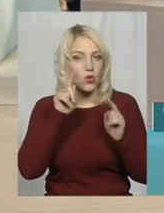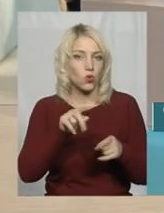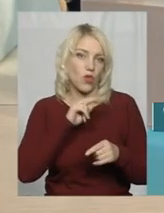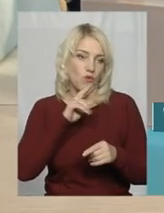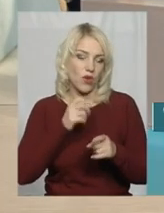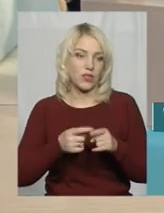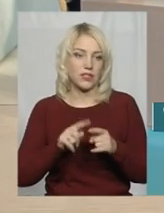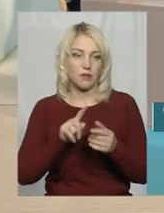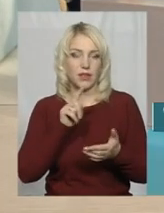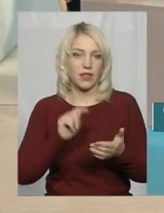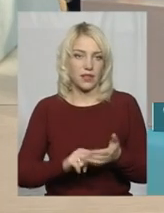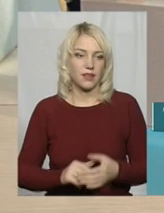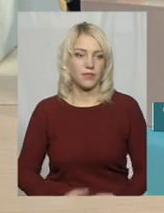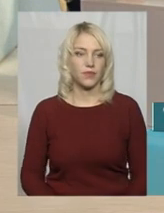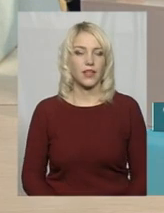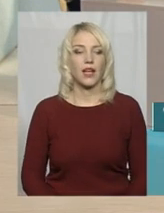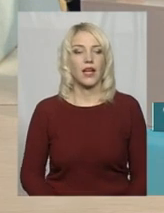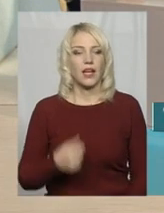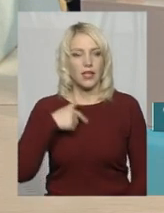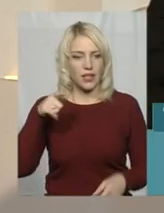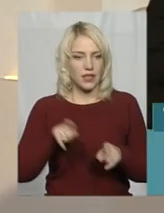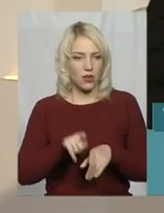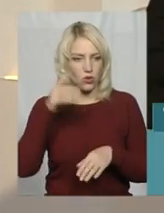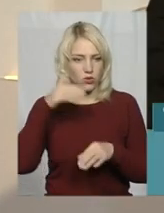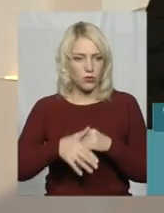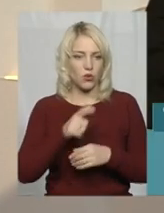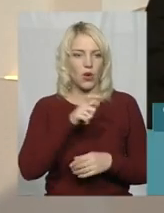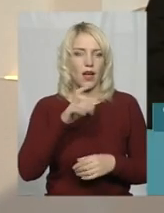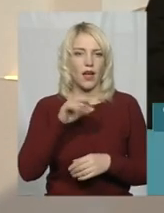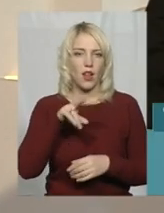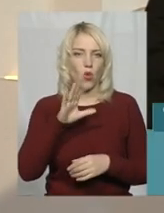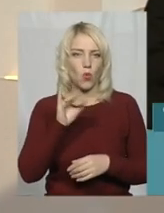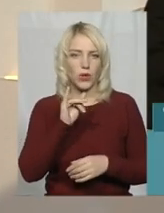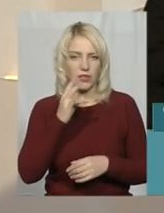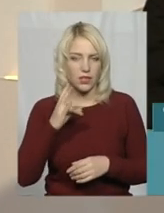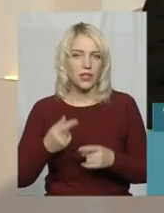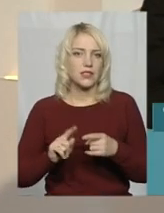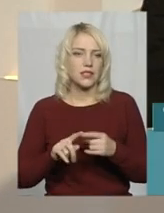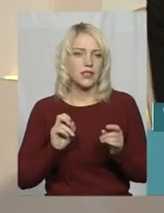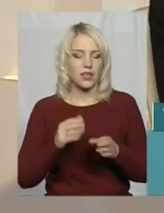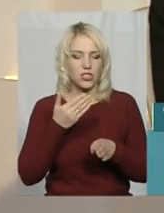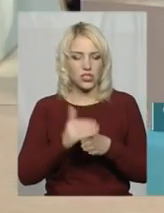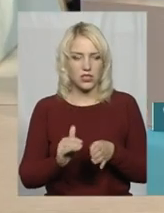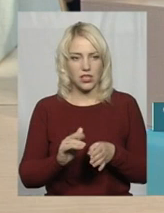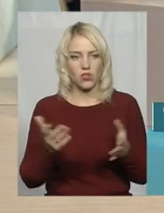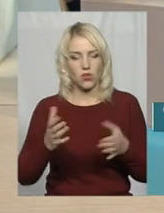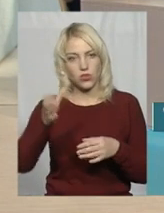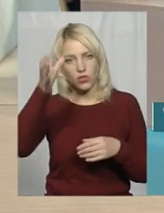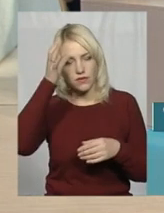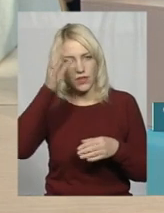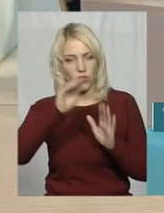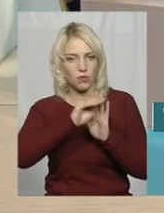Я так розумію, Хеловін – це в школі як частинка, напевно, що якоїсь освітньої програми